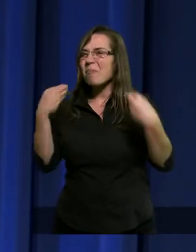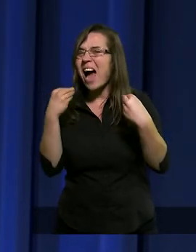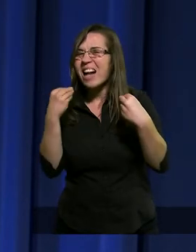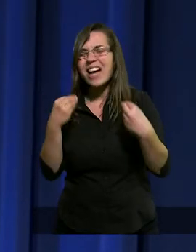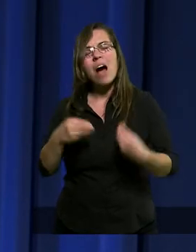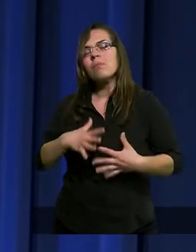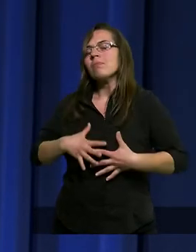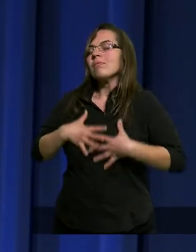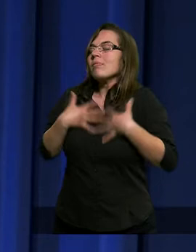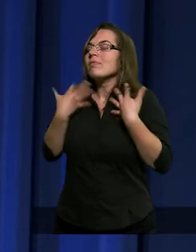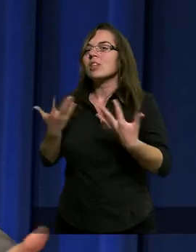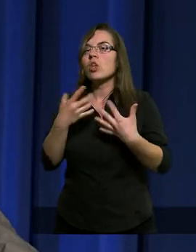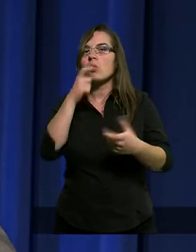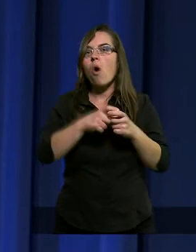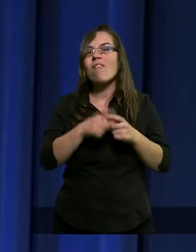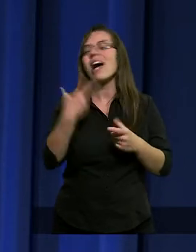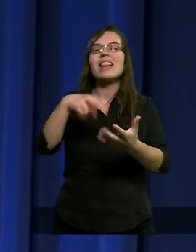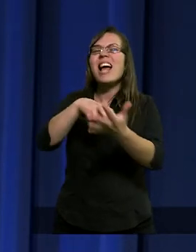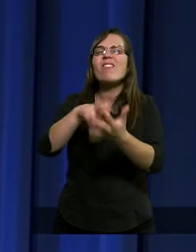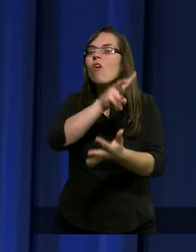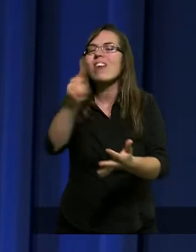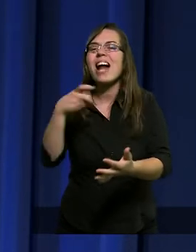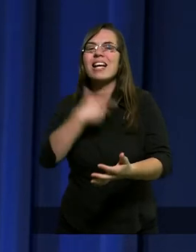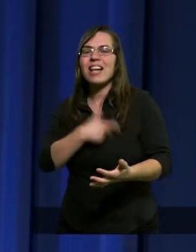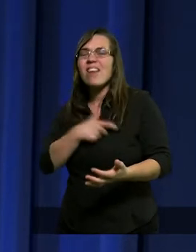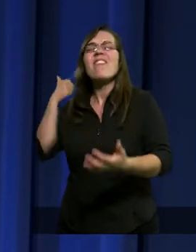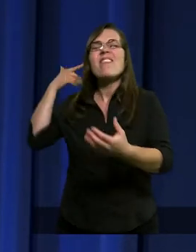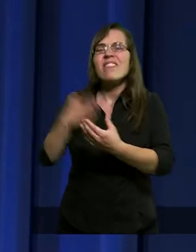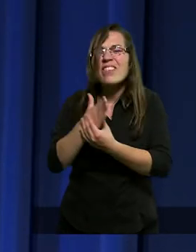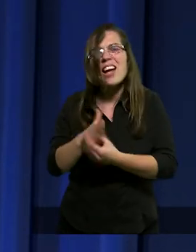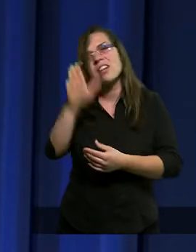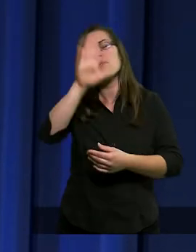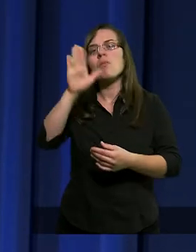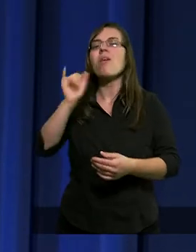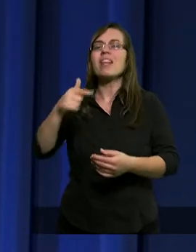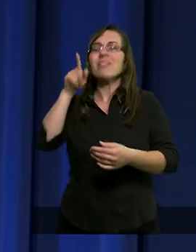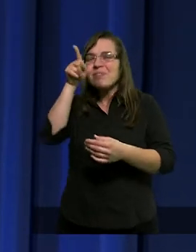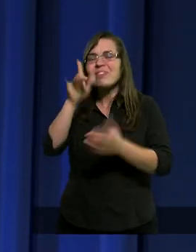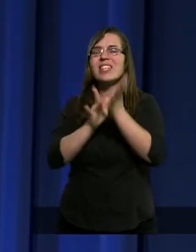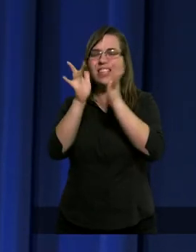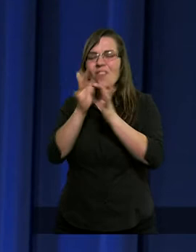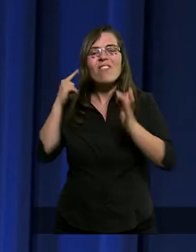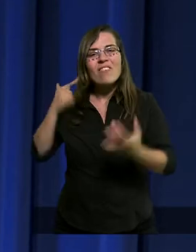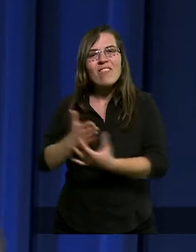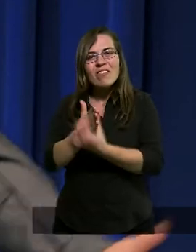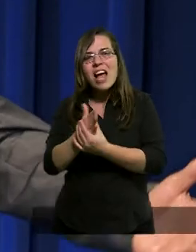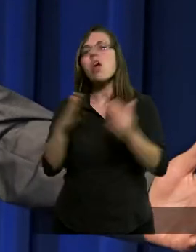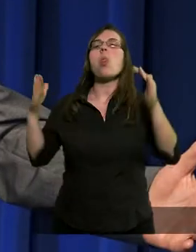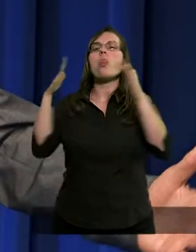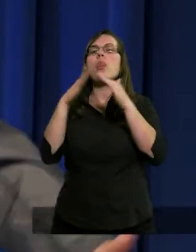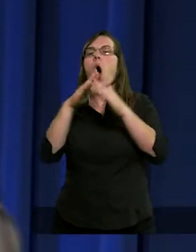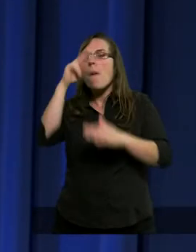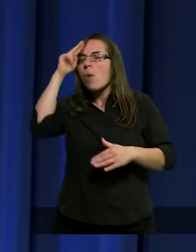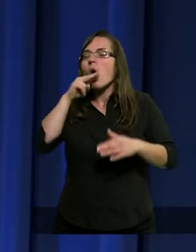słowa, że niechaj się nie trwoży serce wasze, wierzycie w Boga i we mnie wierzcie. W domu